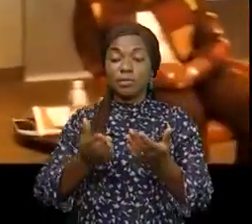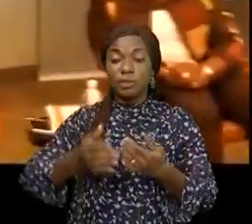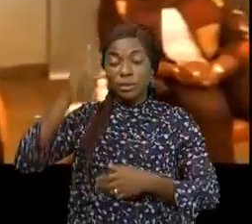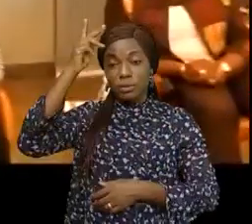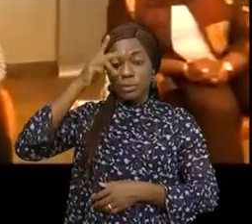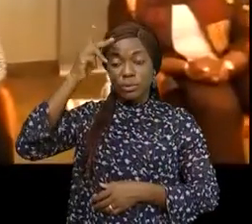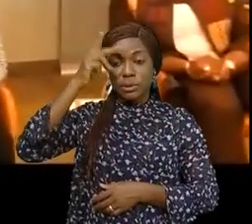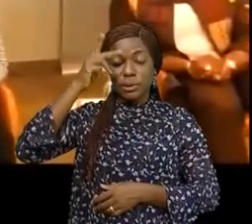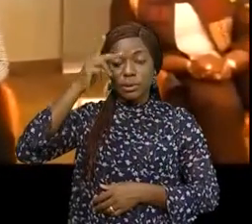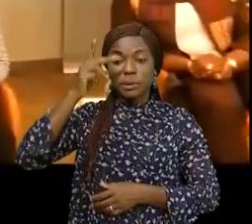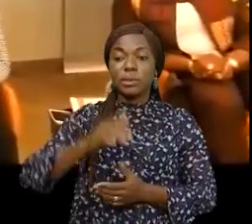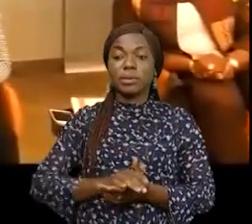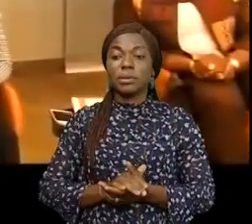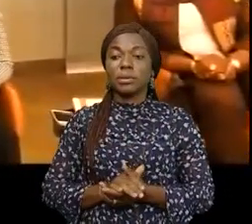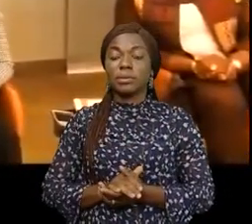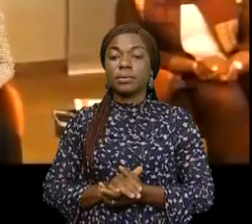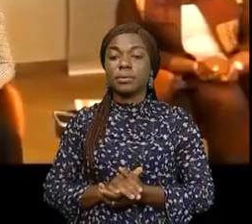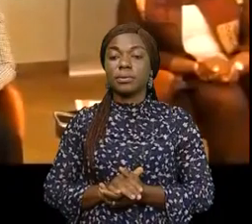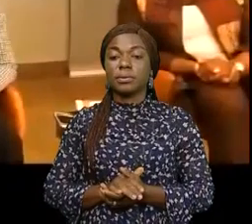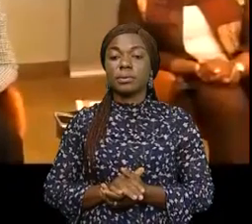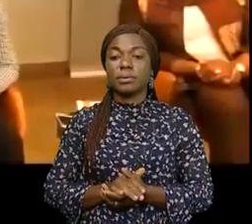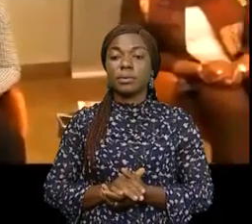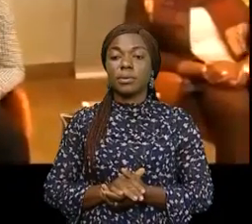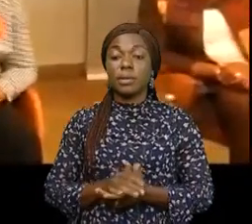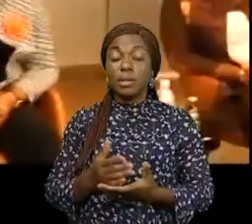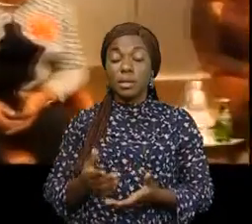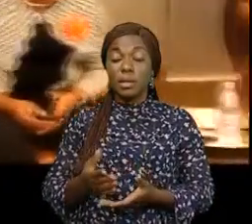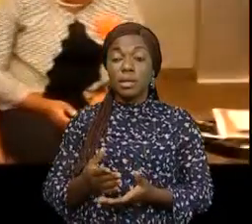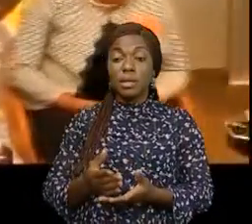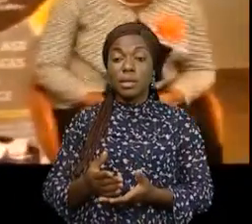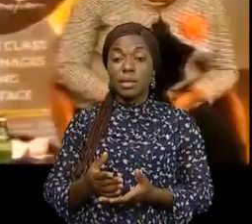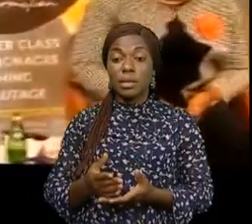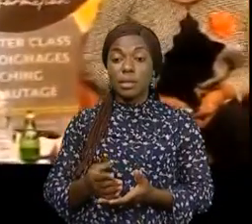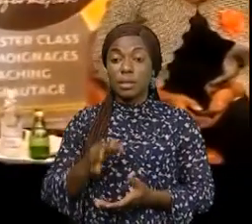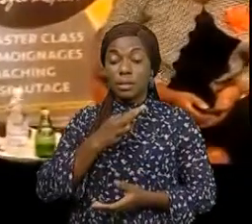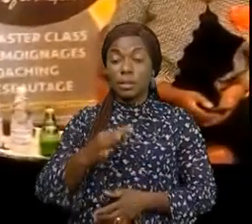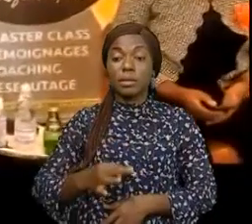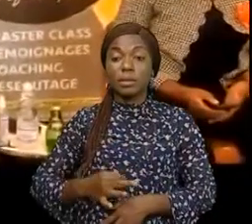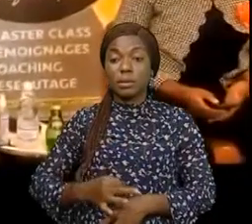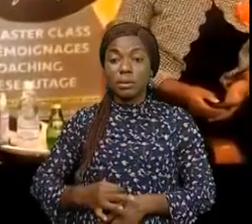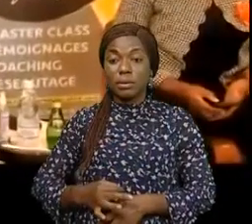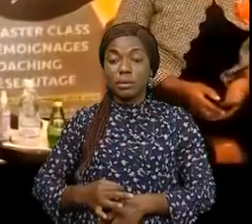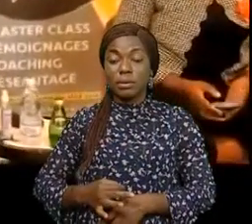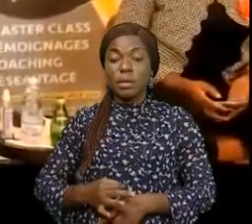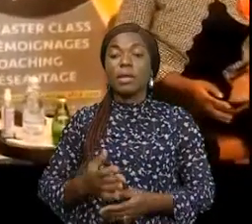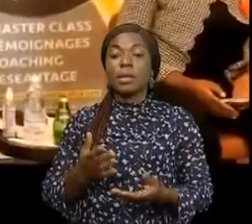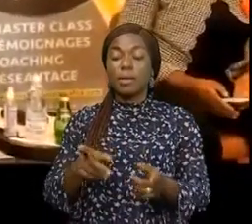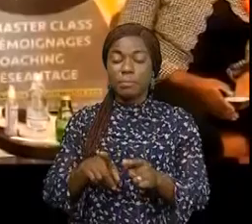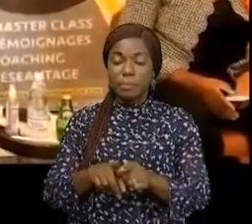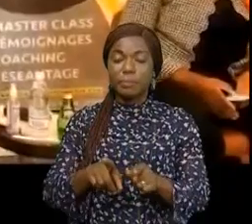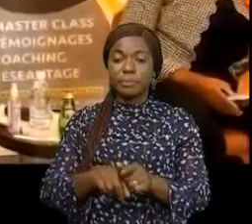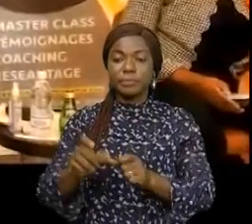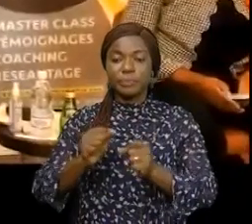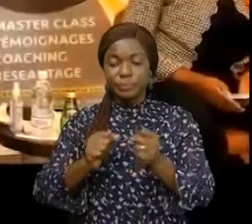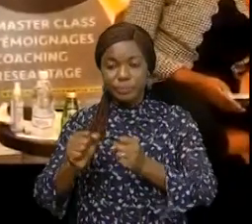du chef de l'État Félix-Antoine Tiseké-Tichilongo qui malgré les batailles